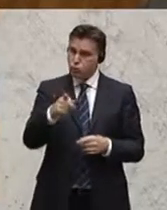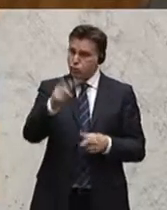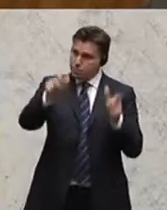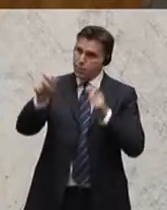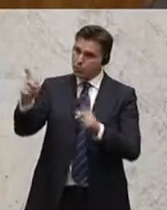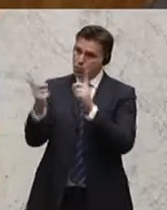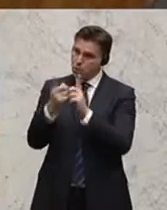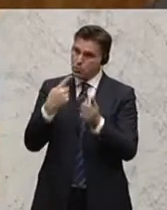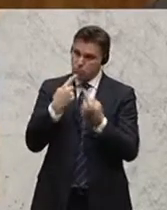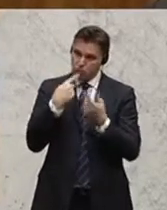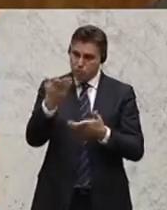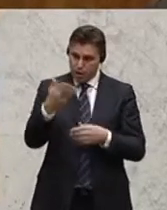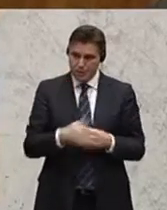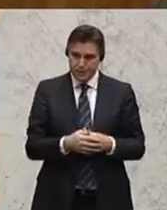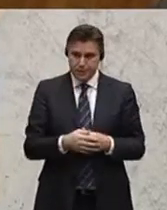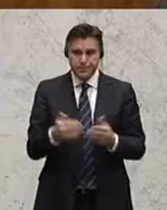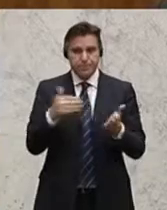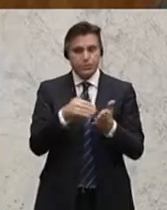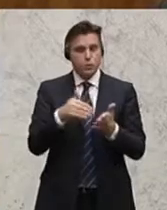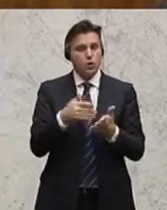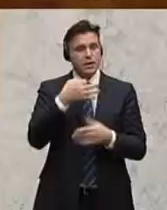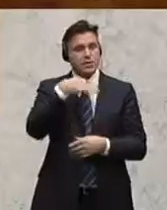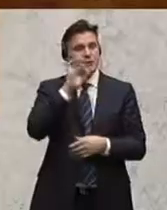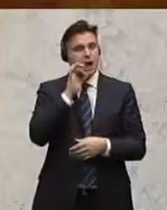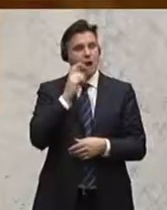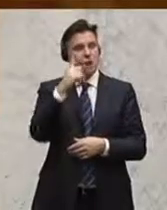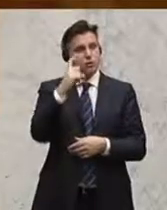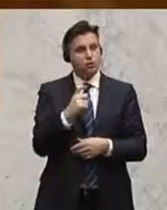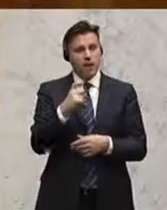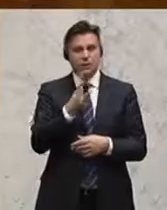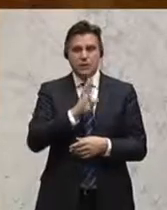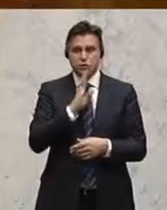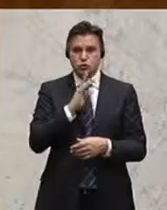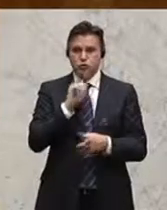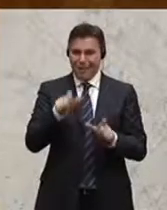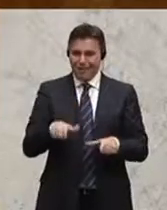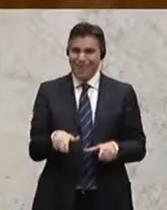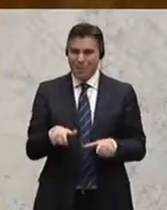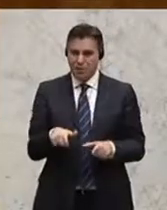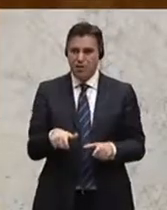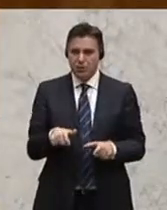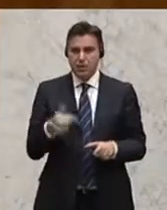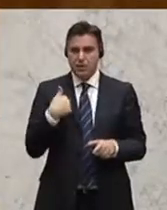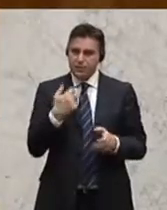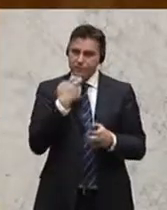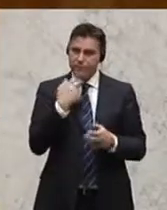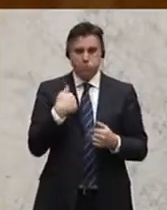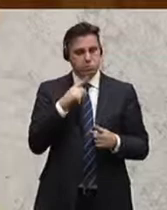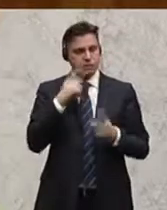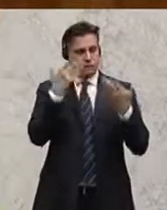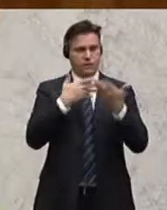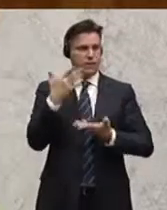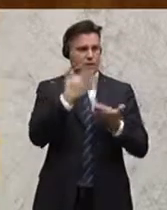den Leuten. Und jetzt noch ein Punkt zum Frauenantrittsalter. Ich bin wirklich verwirrt und hätte da gerne ein Commitment oder einen